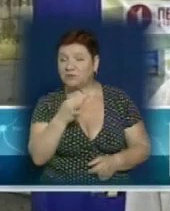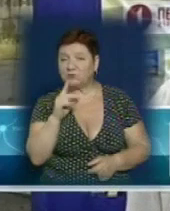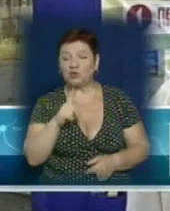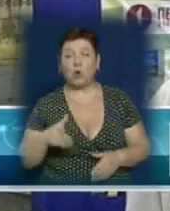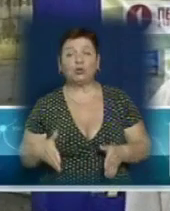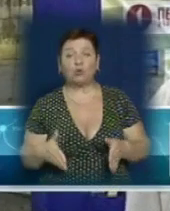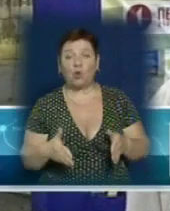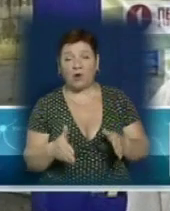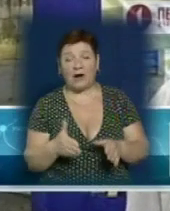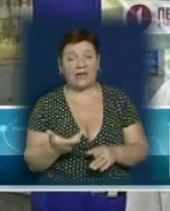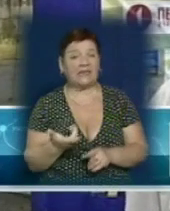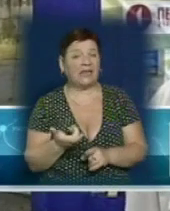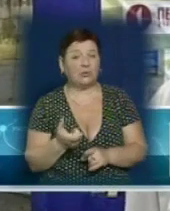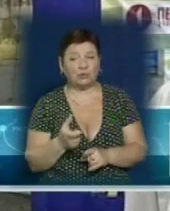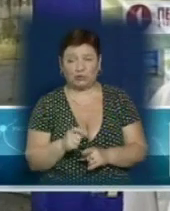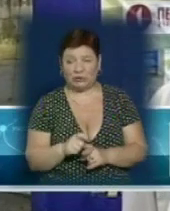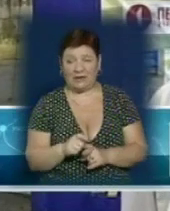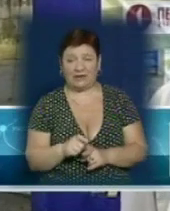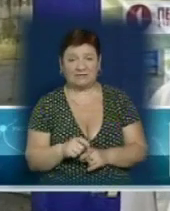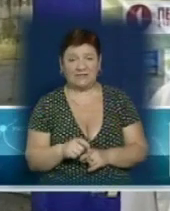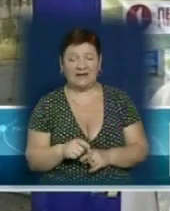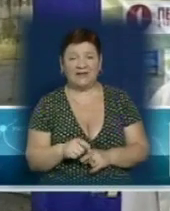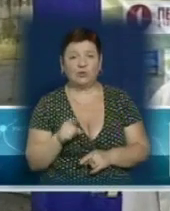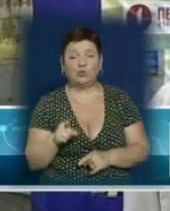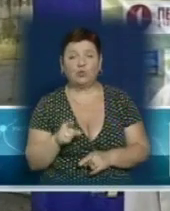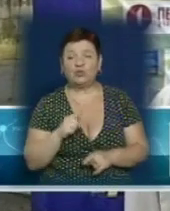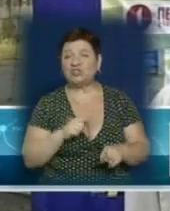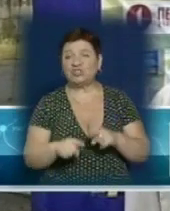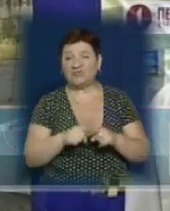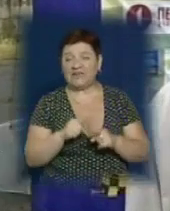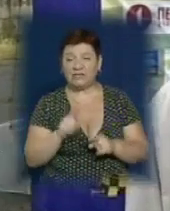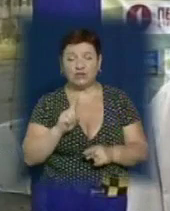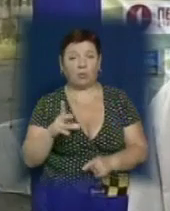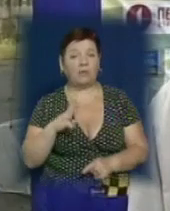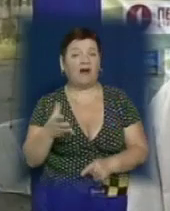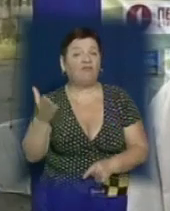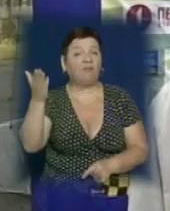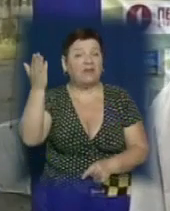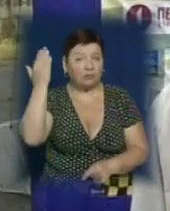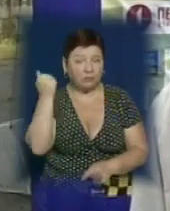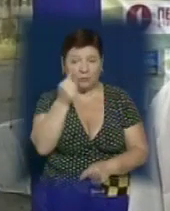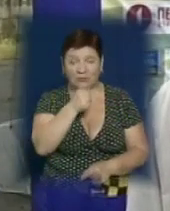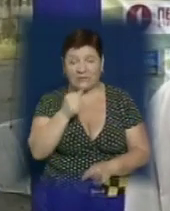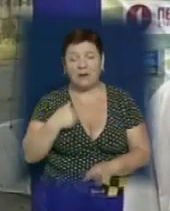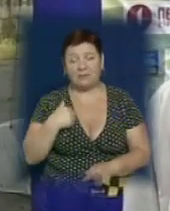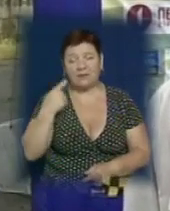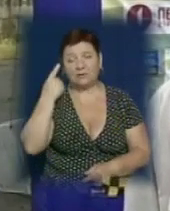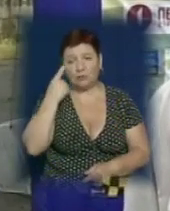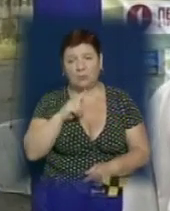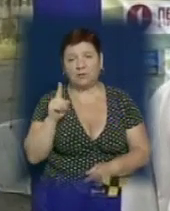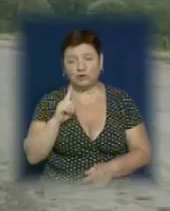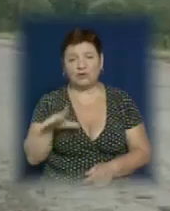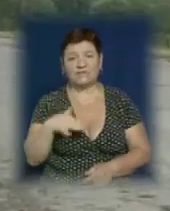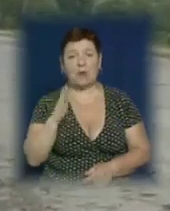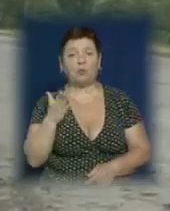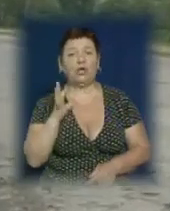дорога не дозволяє розвитити ту швидкість, яка була в минулому році. Будемо сподіватися, що всі фінішують і буде